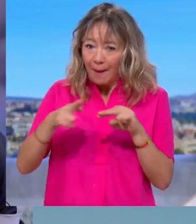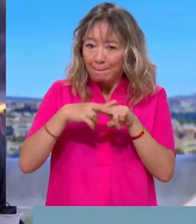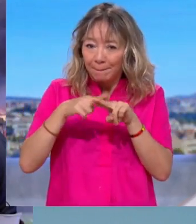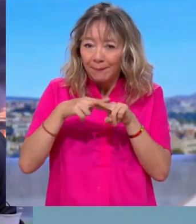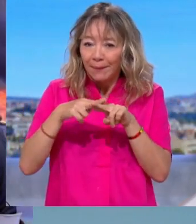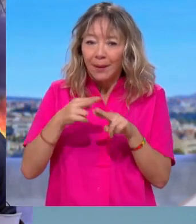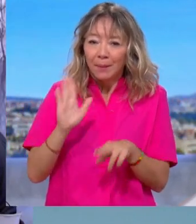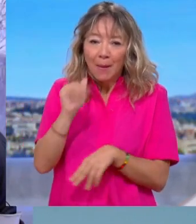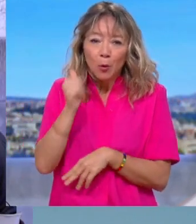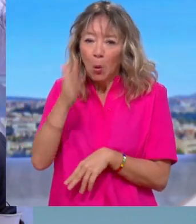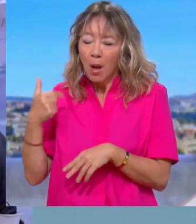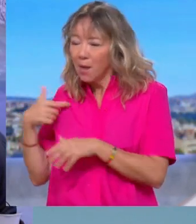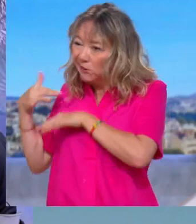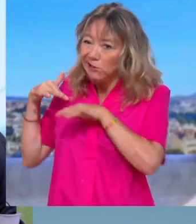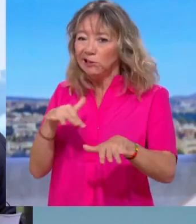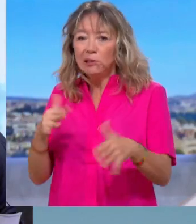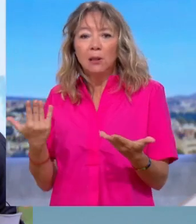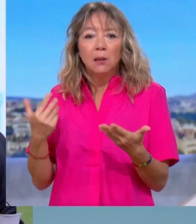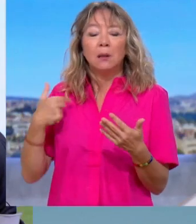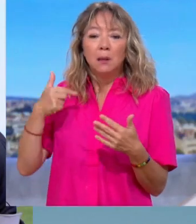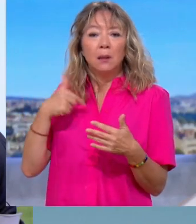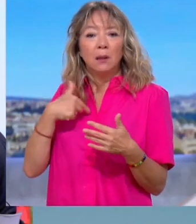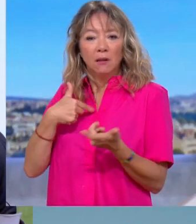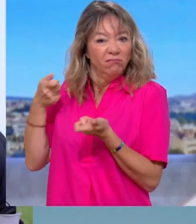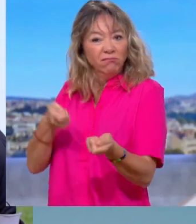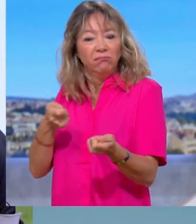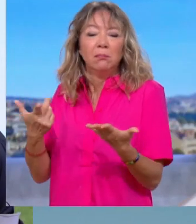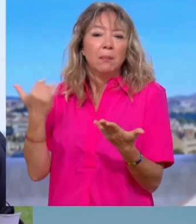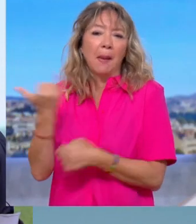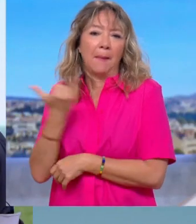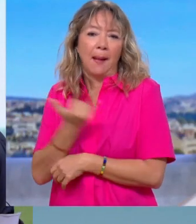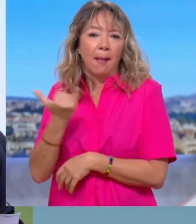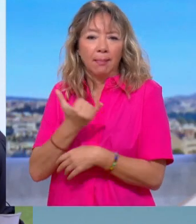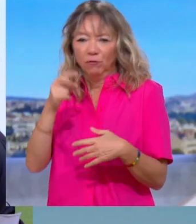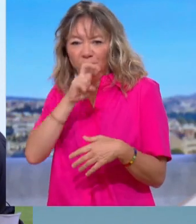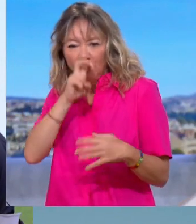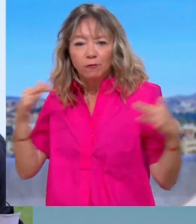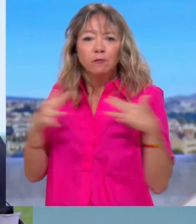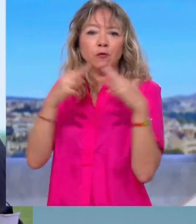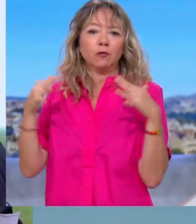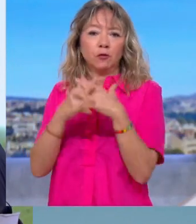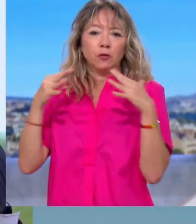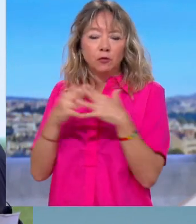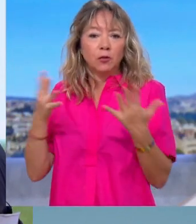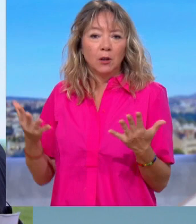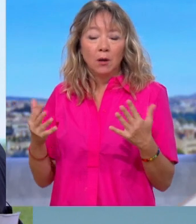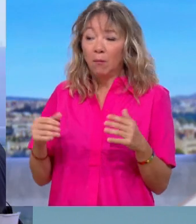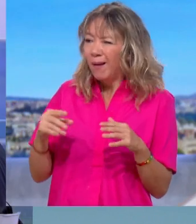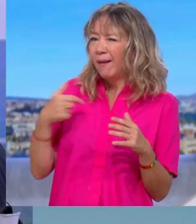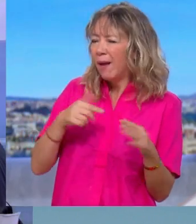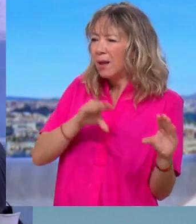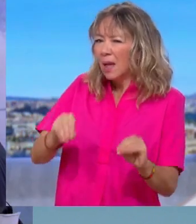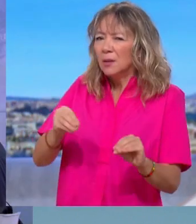aucun danger à laisser manifester des gens plutôt que de chercher la confrontation. Même s'ils voulaient s'en prendre aux installations déjà Il n'y pas d'installation.